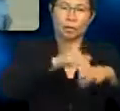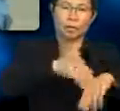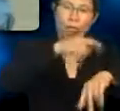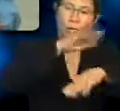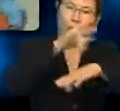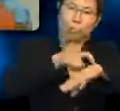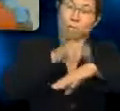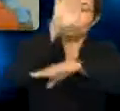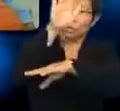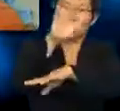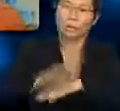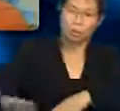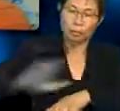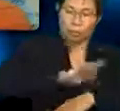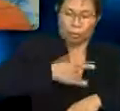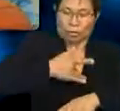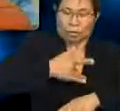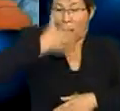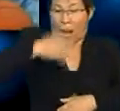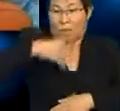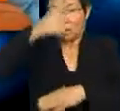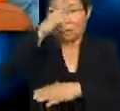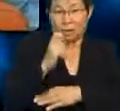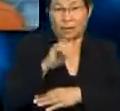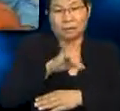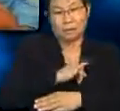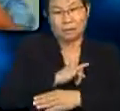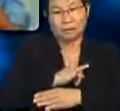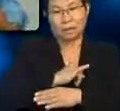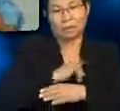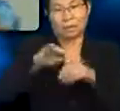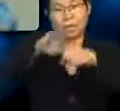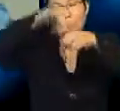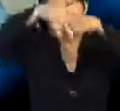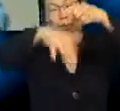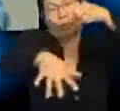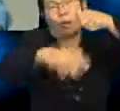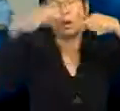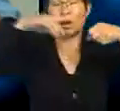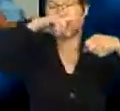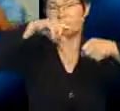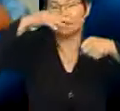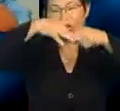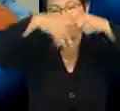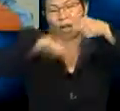siang, kamu berasa panas kerana saya memancarkan cahaya dan haba. Pada waktu